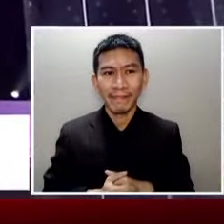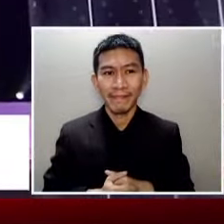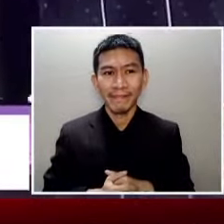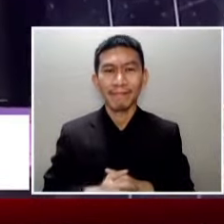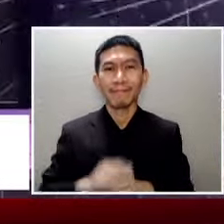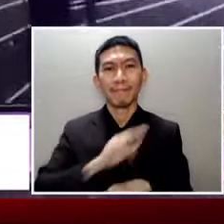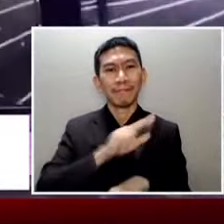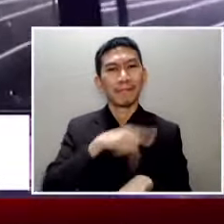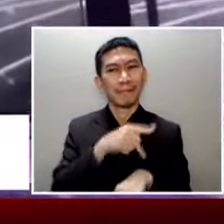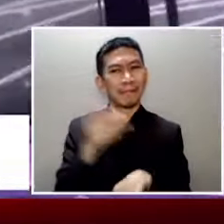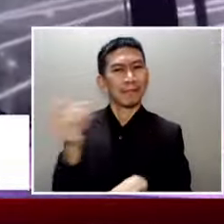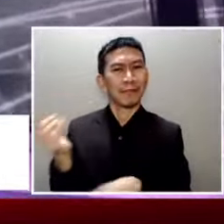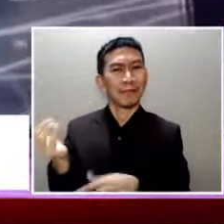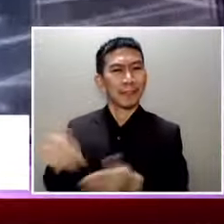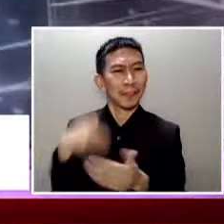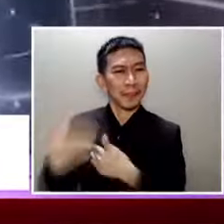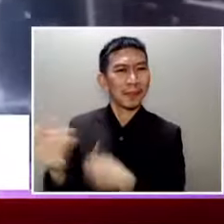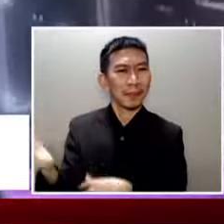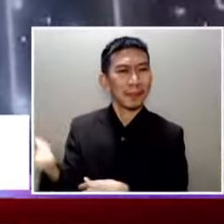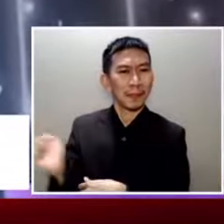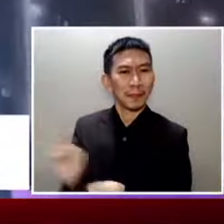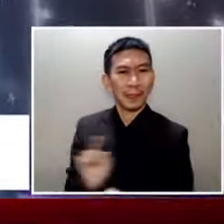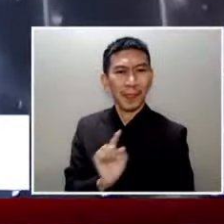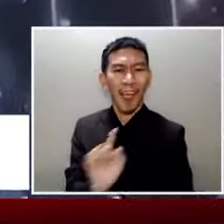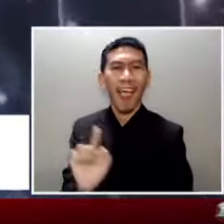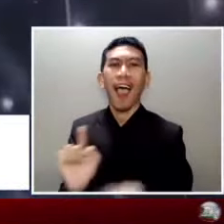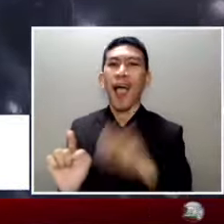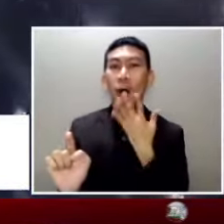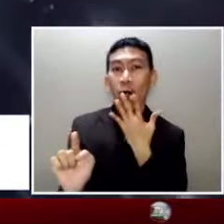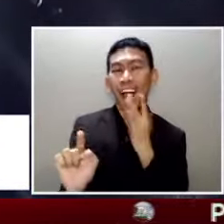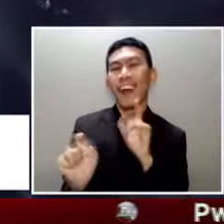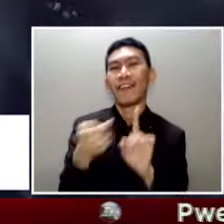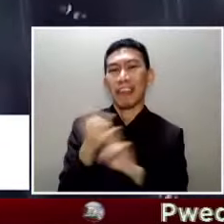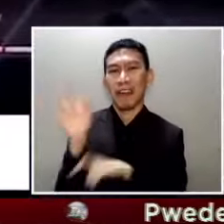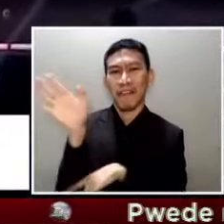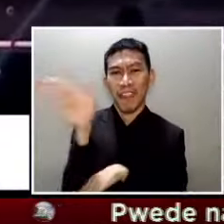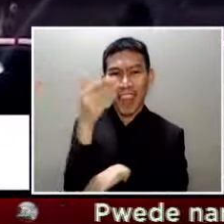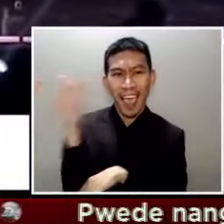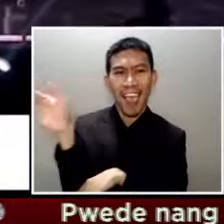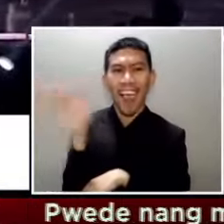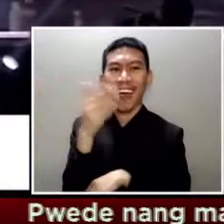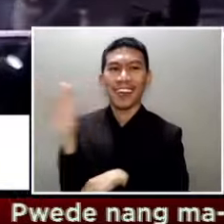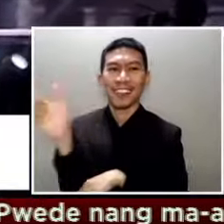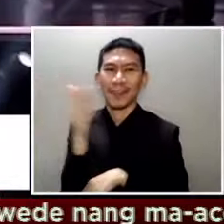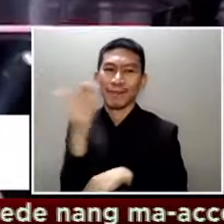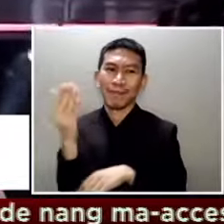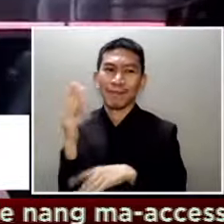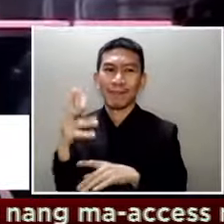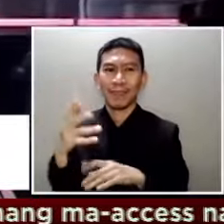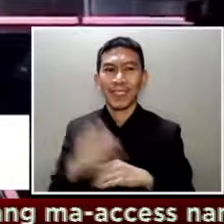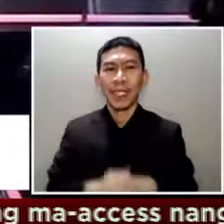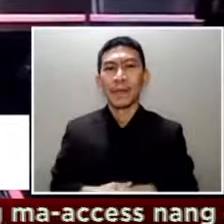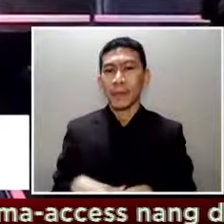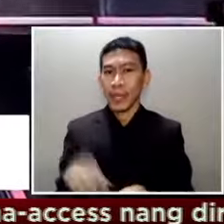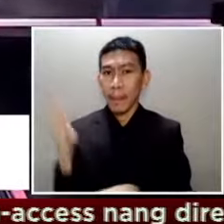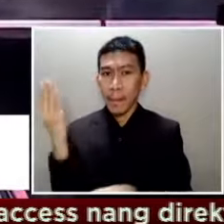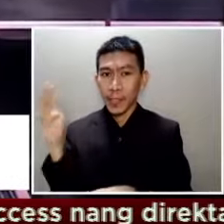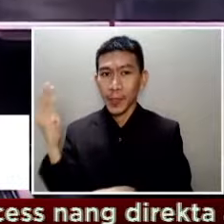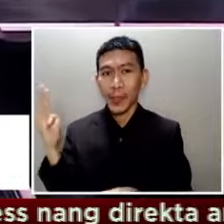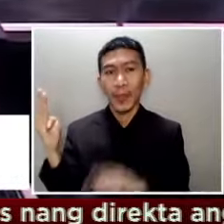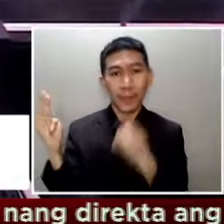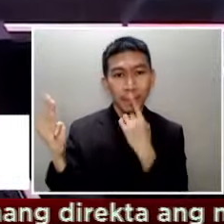Mga kulay ng bandila ng Pilipinas ang national costume ni Rabia azul pula at dilaw